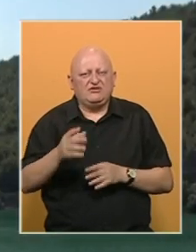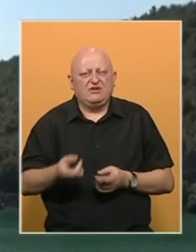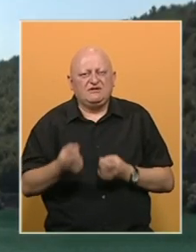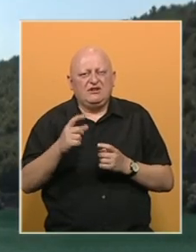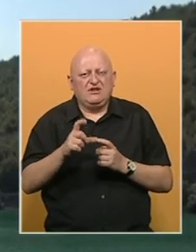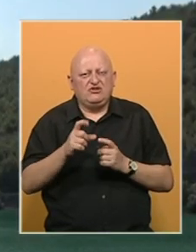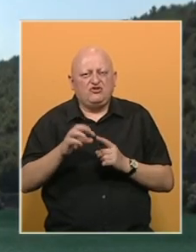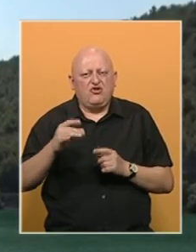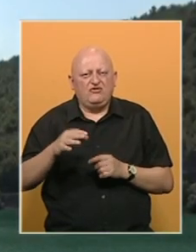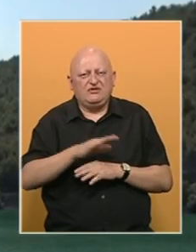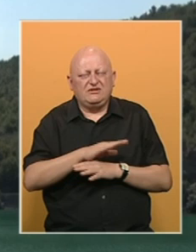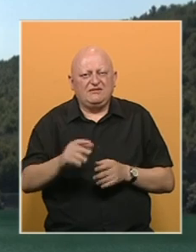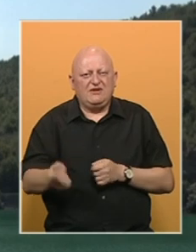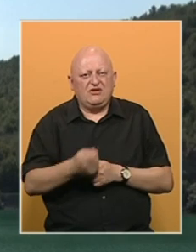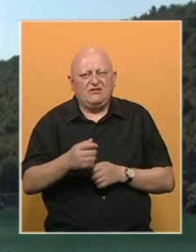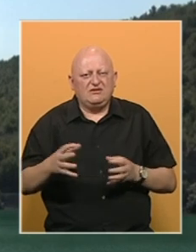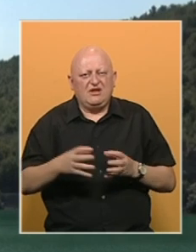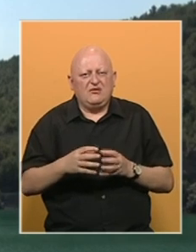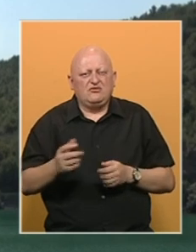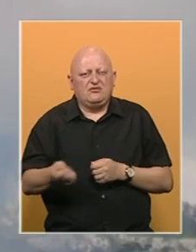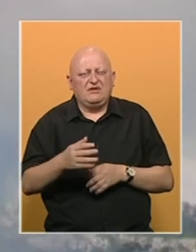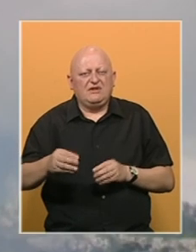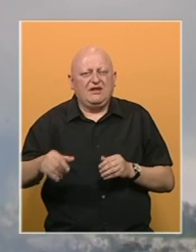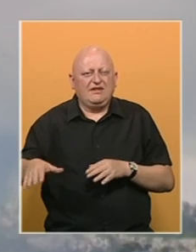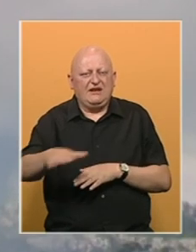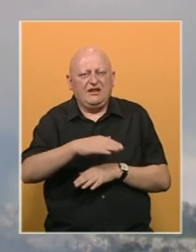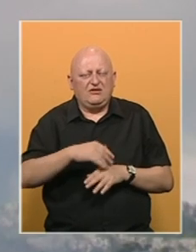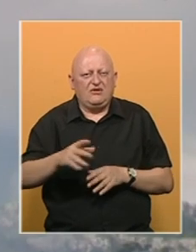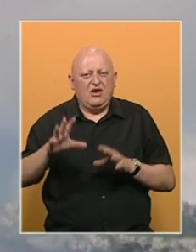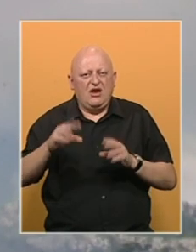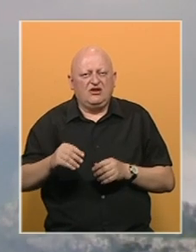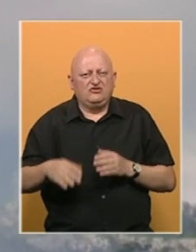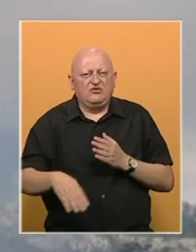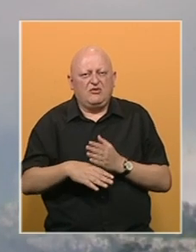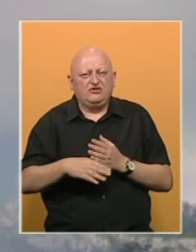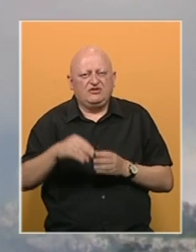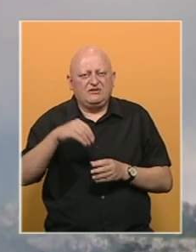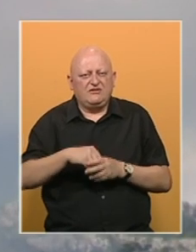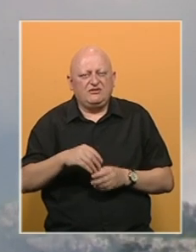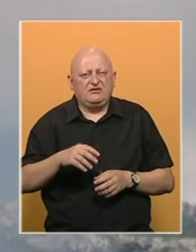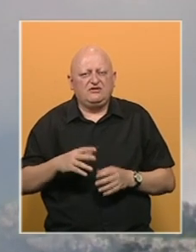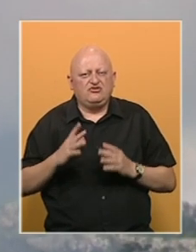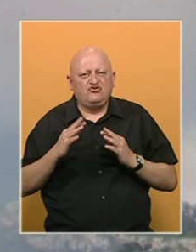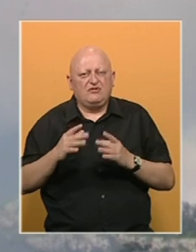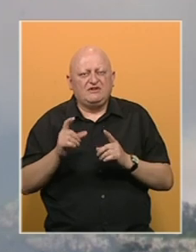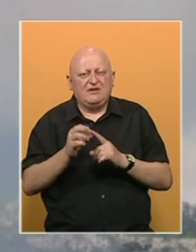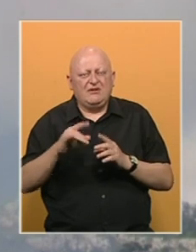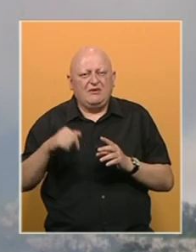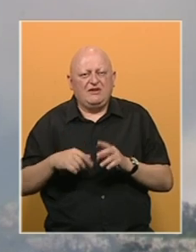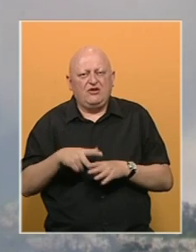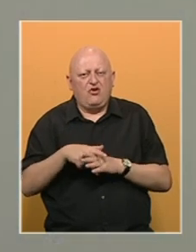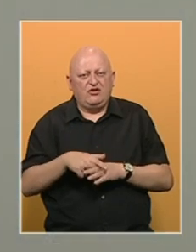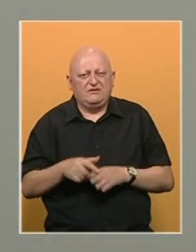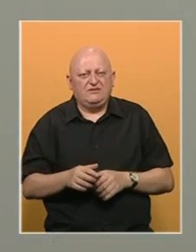i sela Stojkoviće. Sve vatrogasne ekipe i vozila su na terenu, a u gašenju pomažu i mještani i radnici šumarstva prej